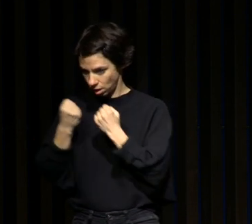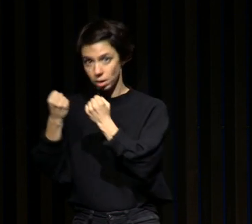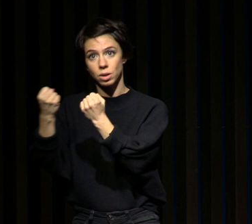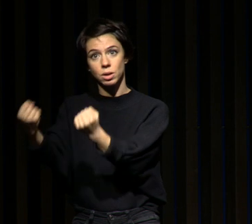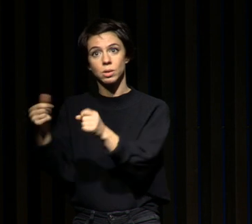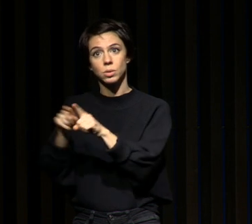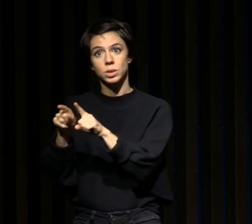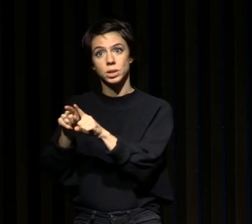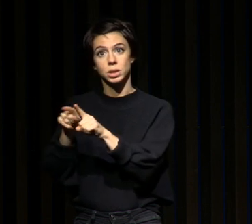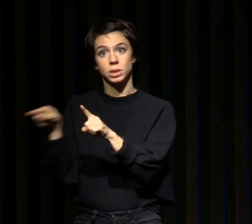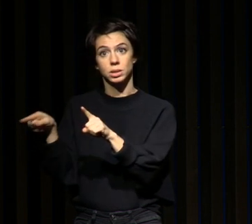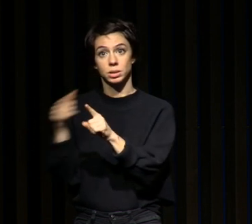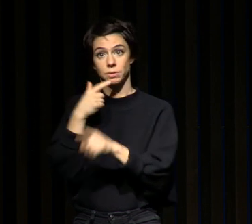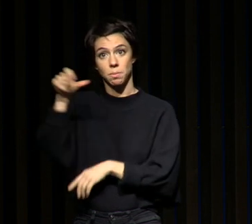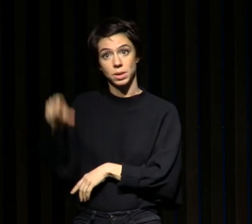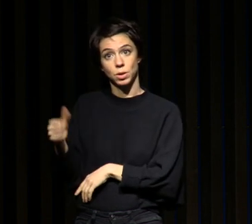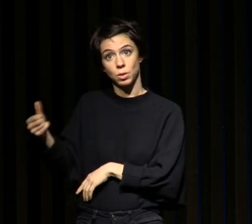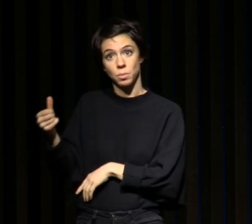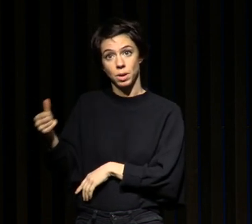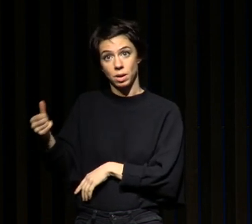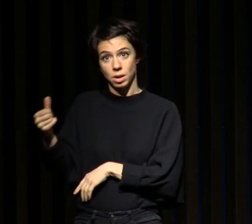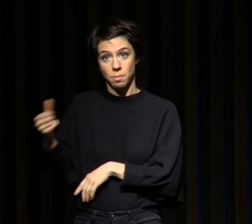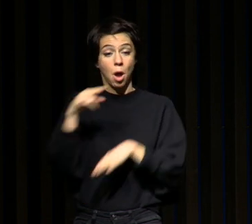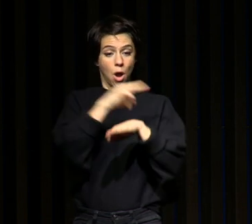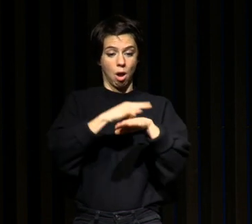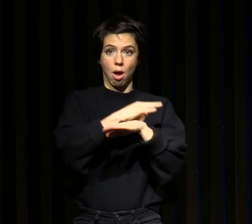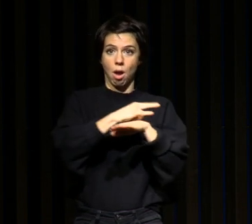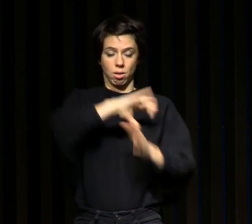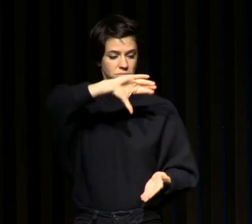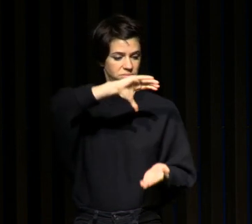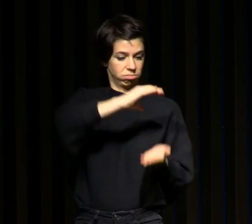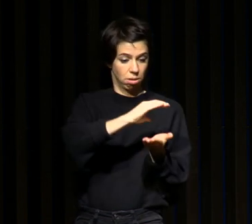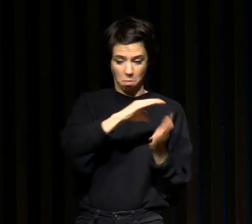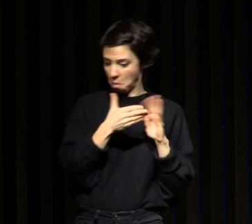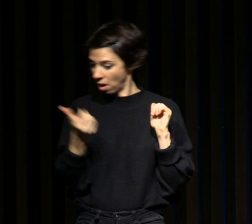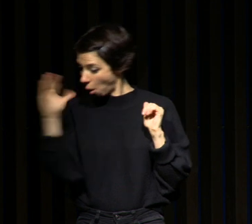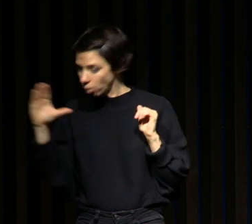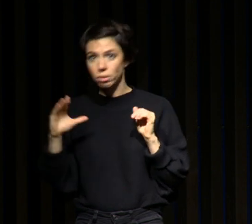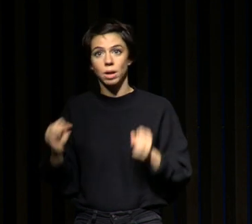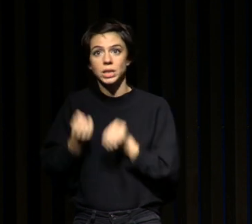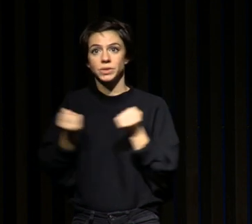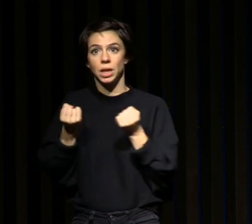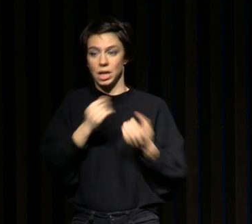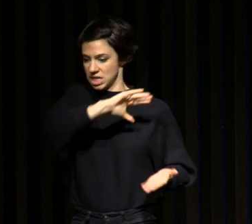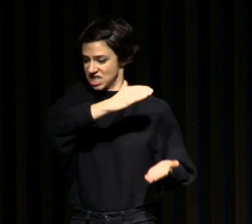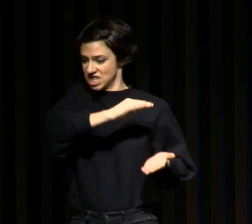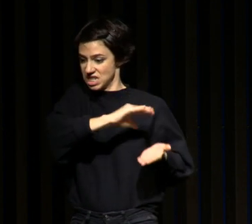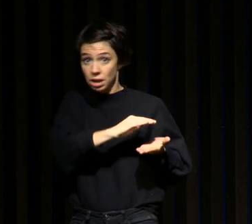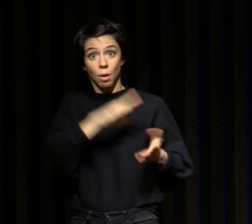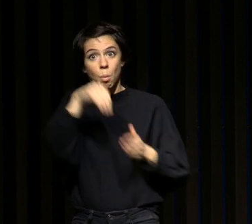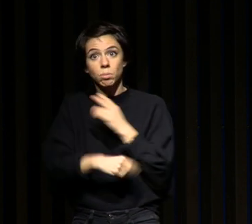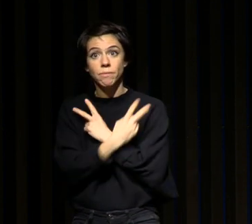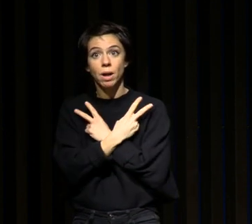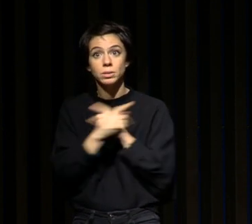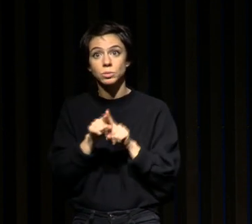échangeaient des heures de sommeil contre des tâches à réaliser, y compris dans des périodes de loisirs intenses, comme les grandes vacances. Et donc,